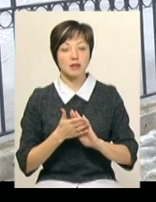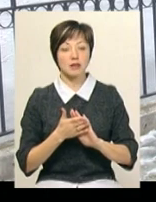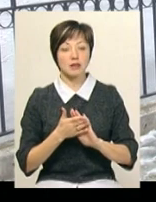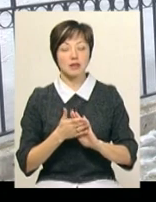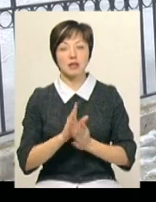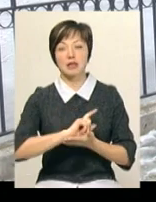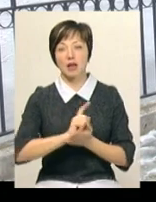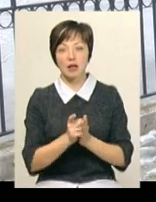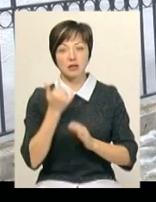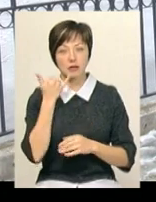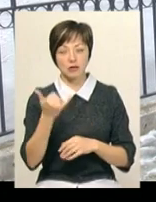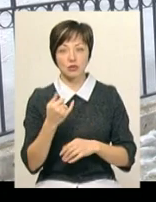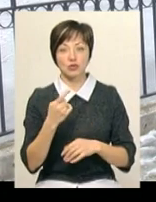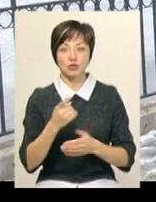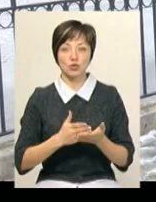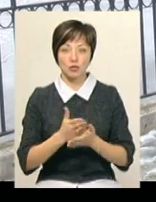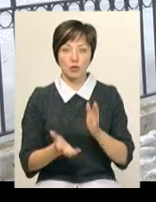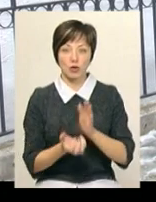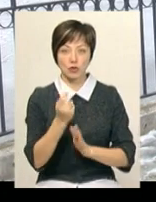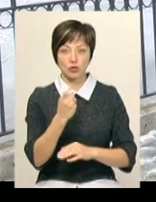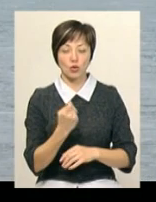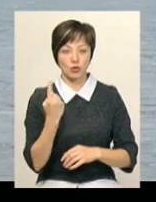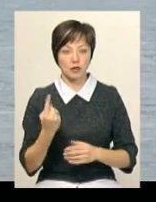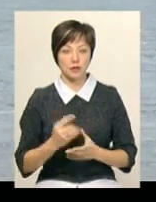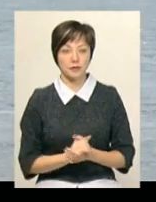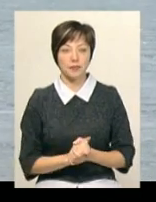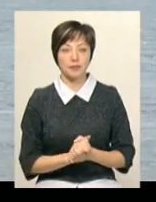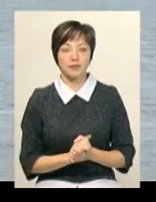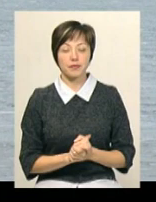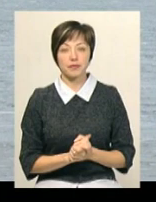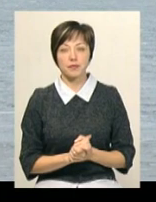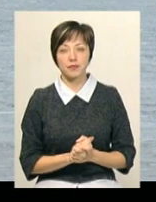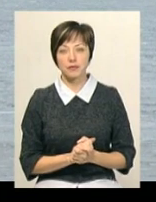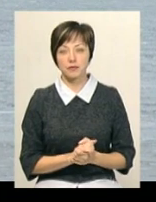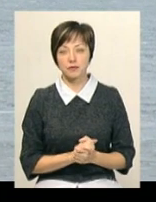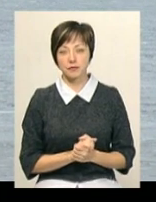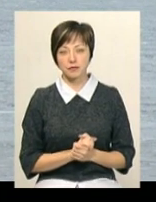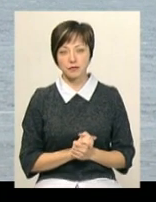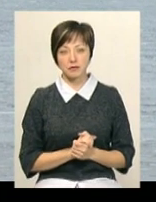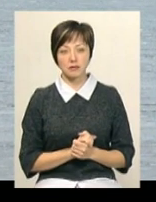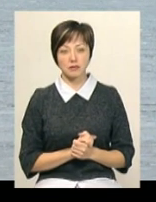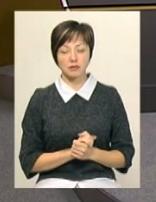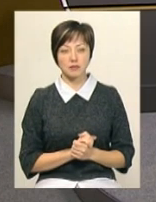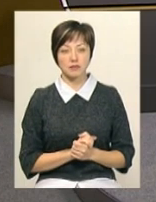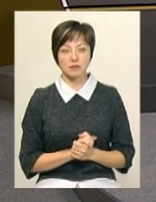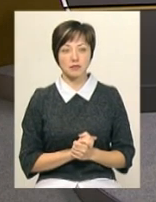то негайно телефонувати до служби порятунку 101. Олександра Карпунець, Іван Мовчан, новини по жіляцентр.